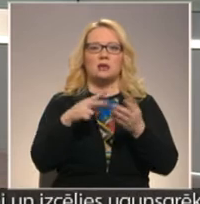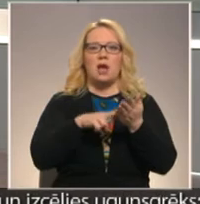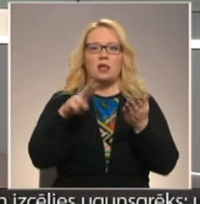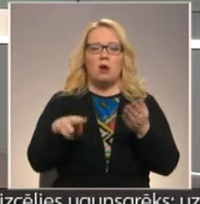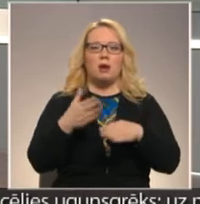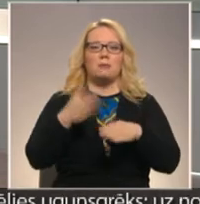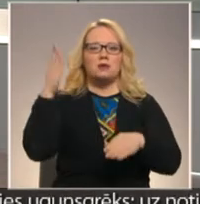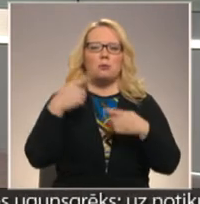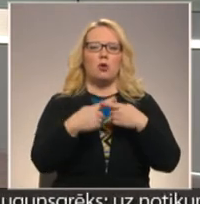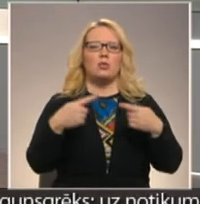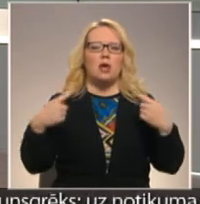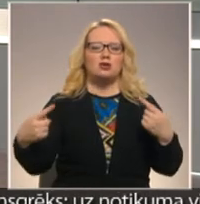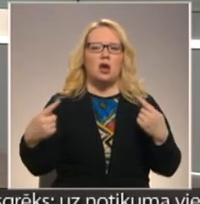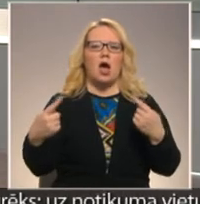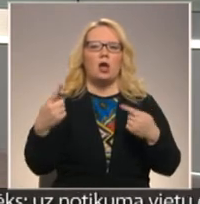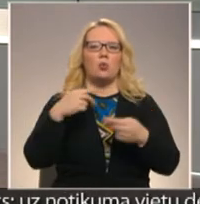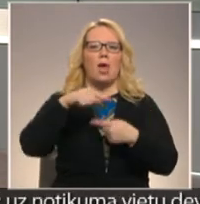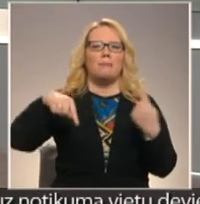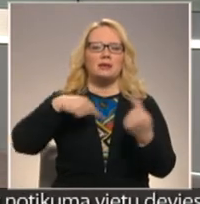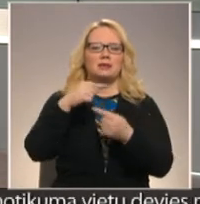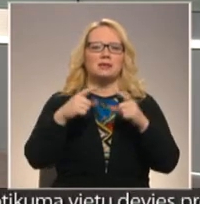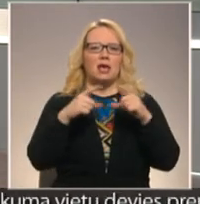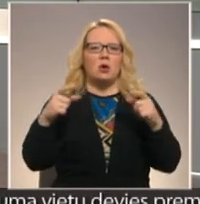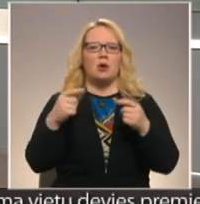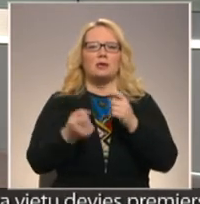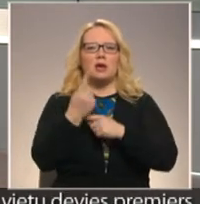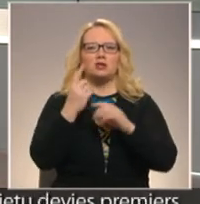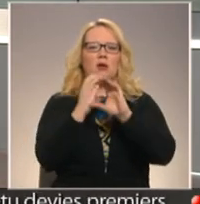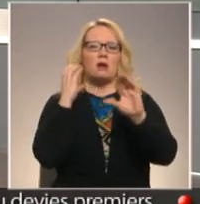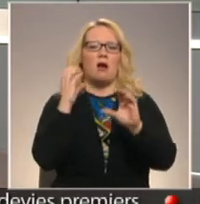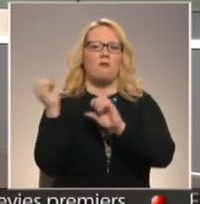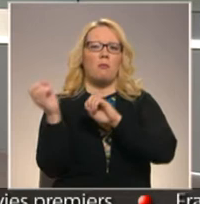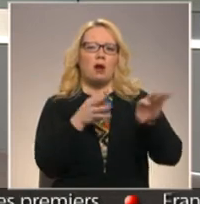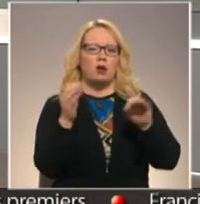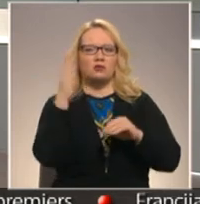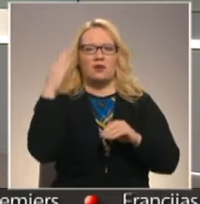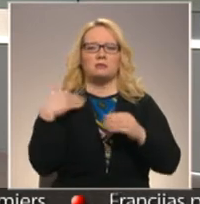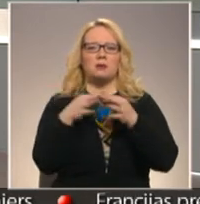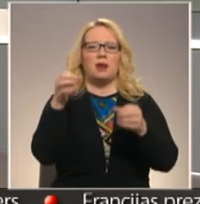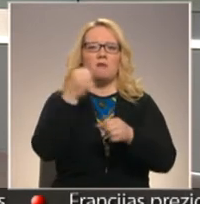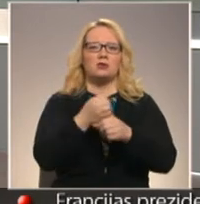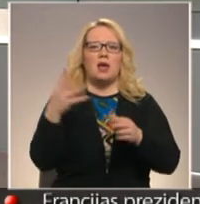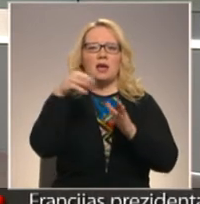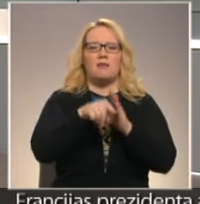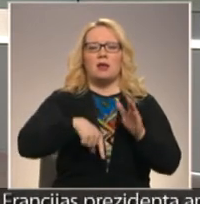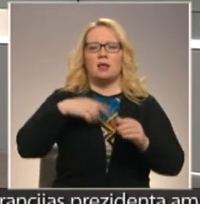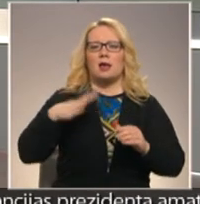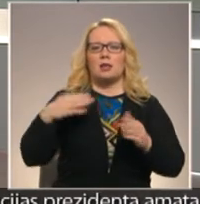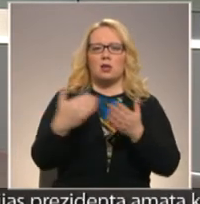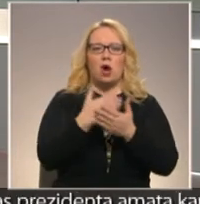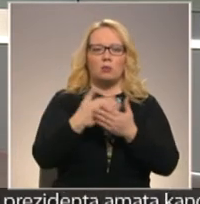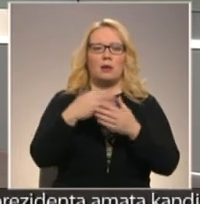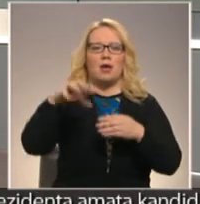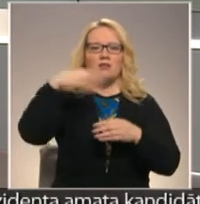bīstam un dažādu emisiju izraisošu kravu pārkraušanu Ventspils brīvostā ietver ilgi gaidīt jaunumu. Tvaiku apsorbēšanas iekāt, kas